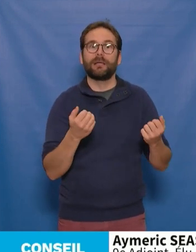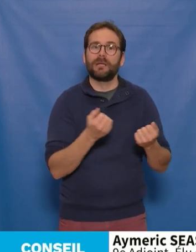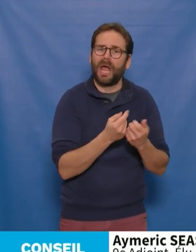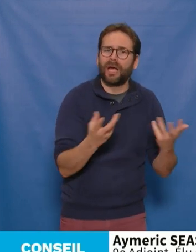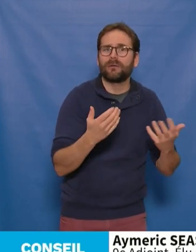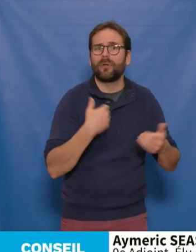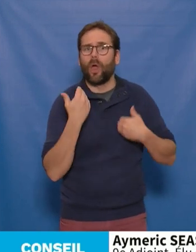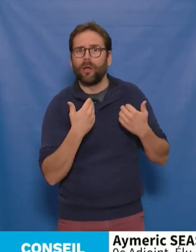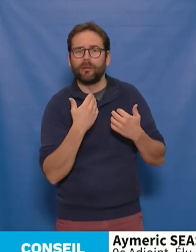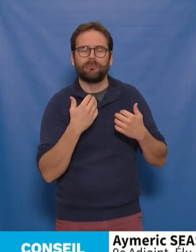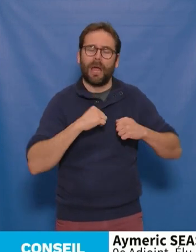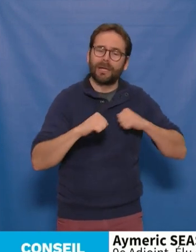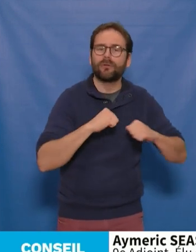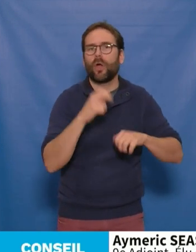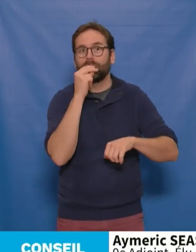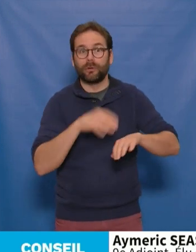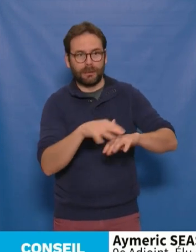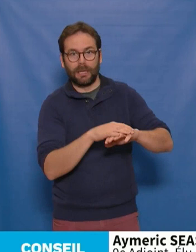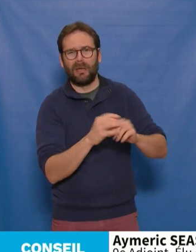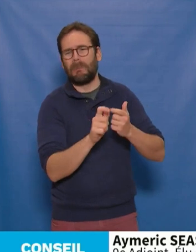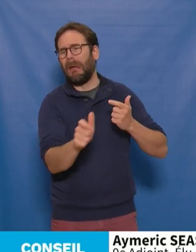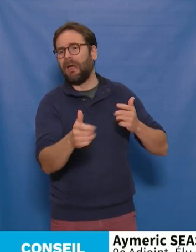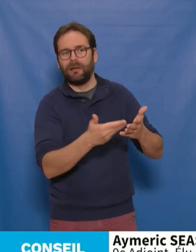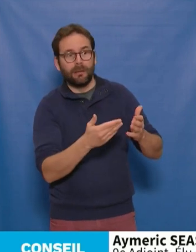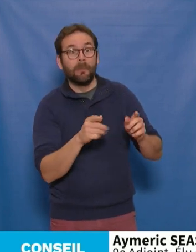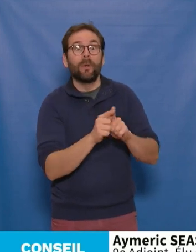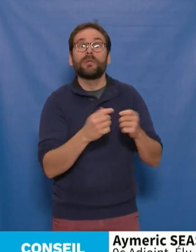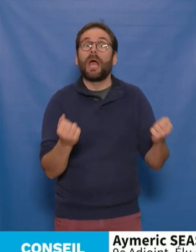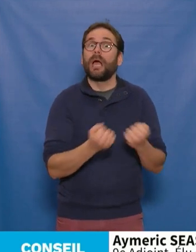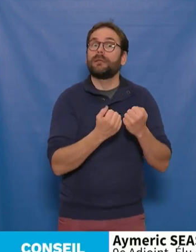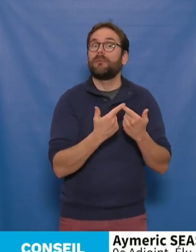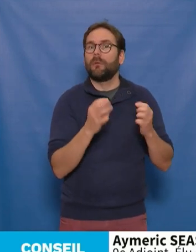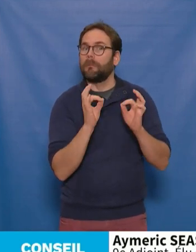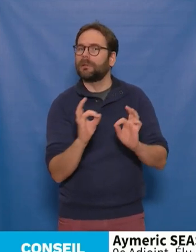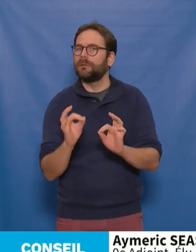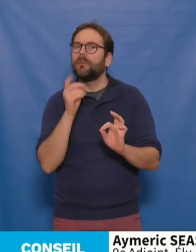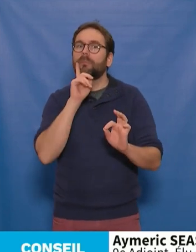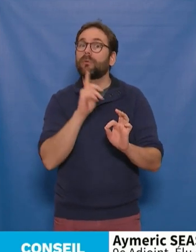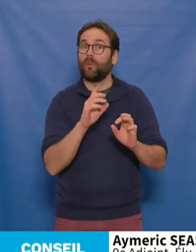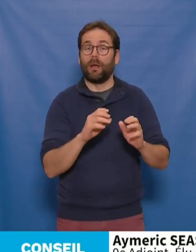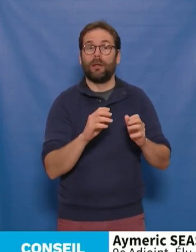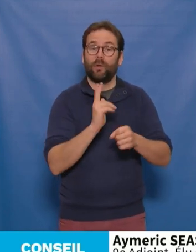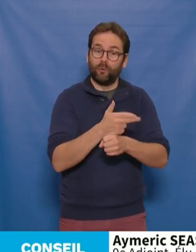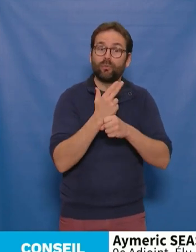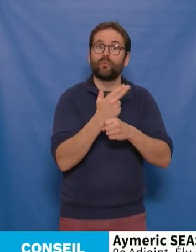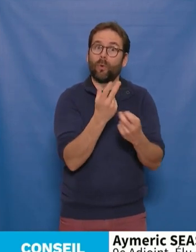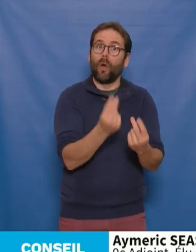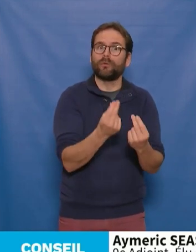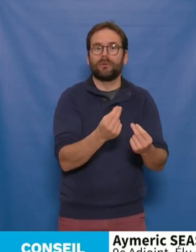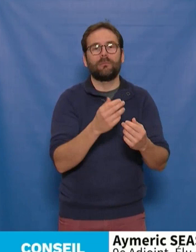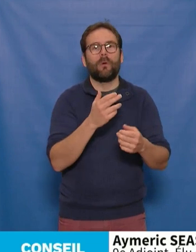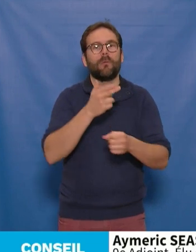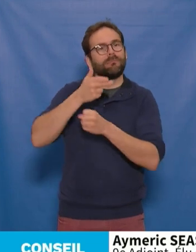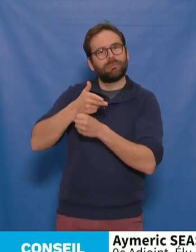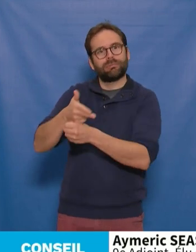série, mais c'est aussi une activité de précision puisqu'elle contiendra un studio d'enregistrement analogique